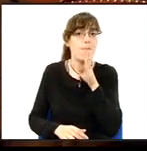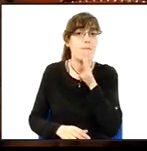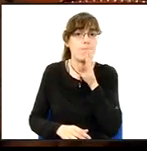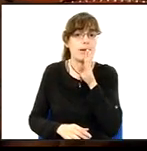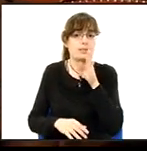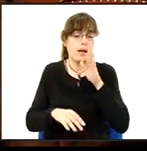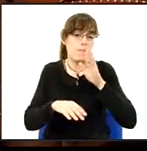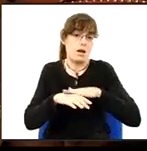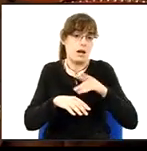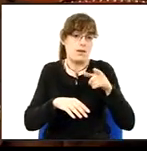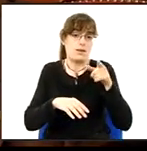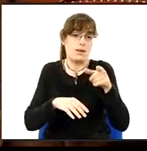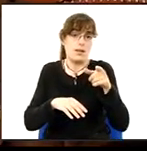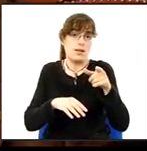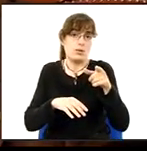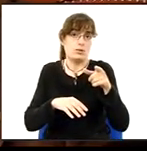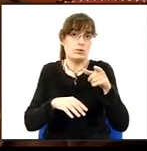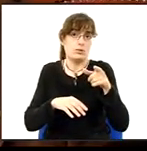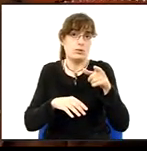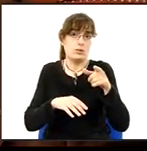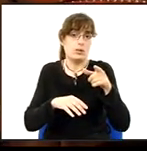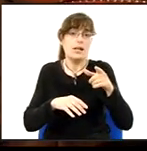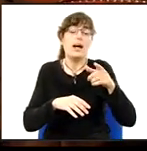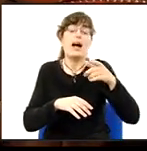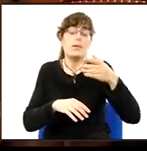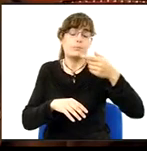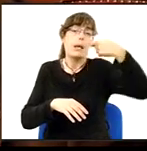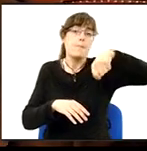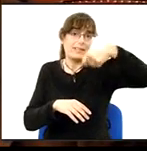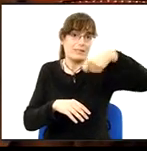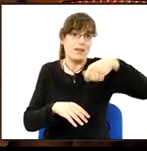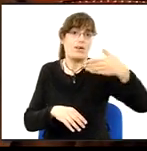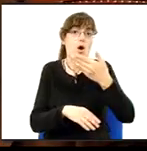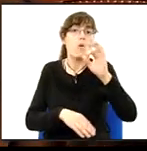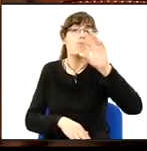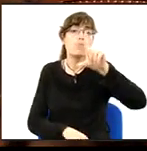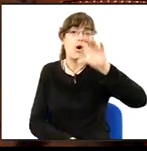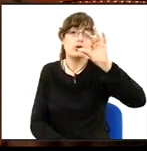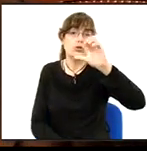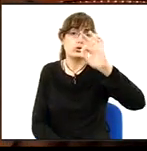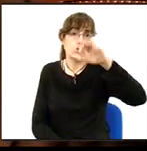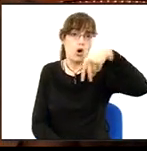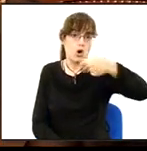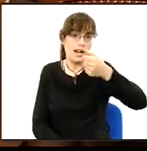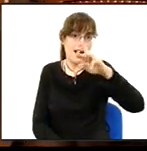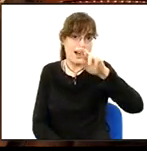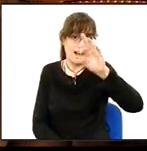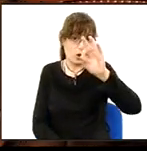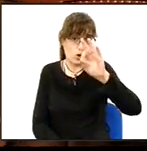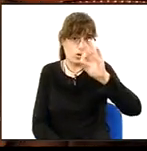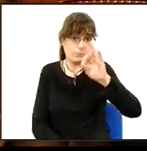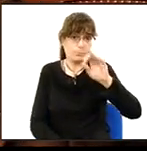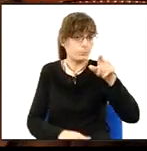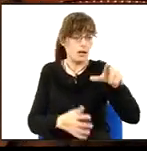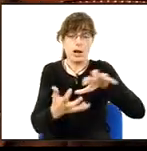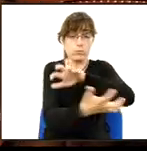pel creixement que estava tenint amb Bolsonaro. Llavors, l'últim ple,'única cosa que li vaig dir, no recordo ella quines paraules va dir, però